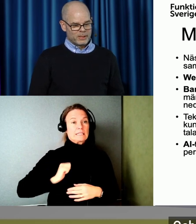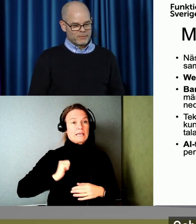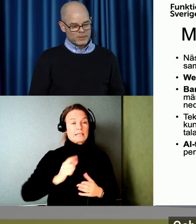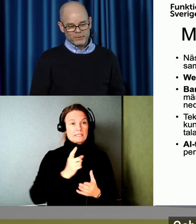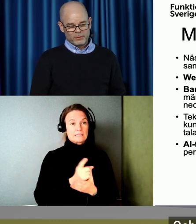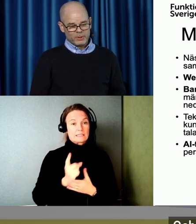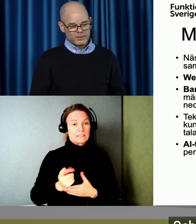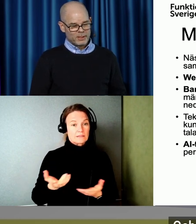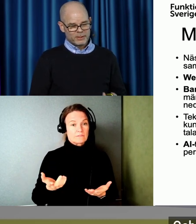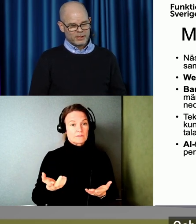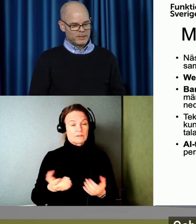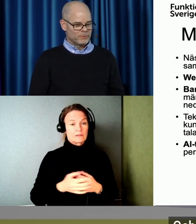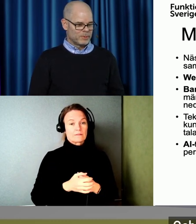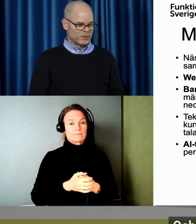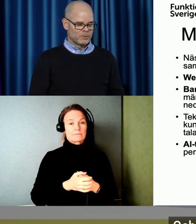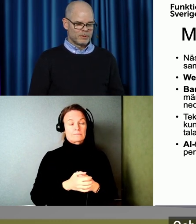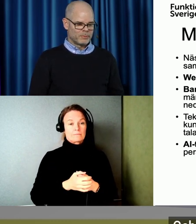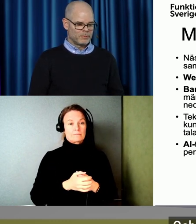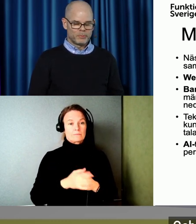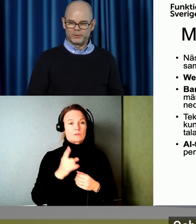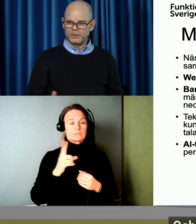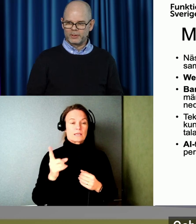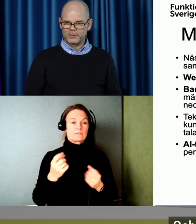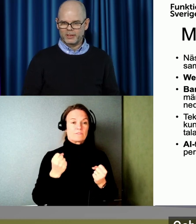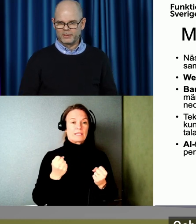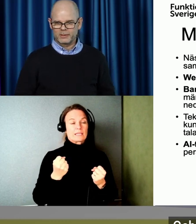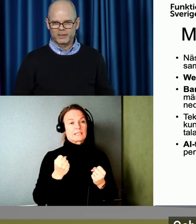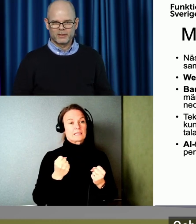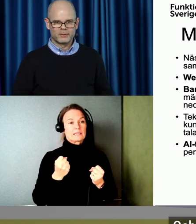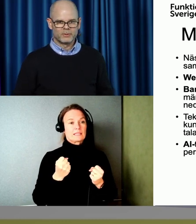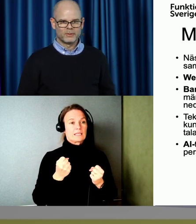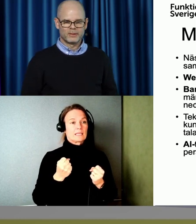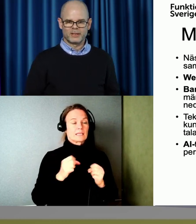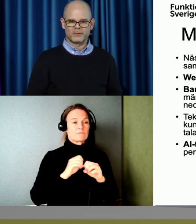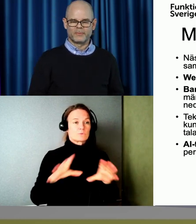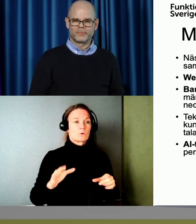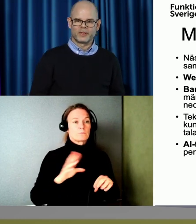Och så vet vi ju att relaterad information på produkter och tjänster.